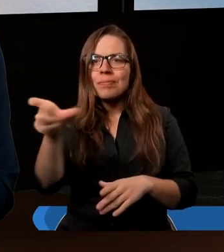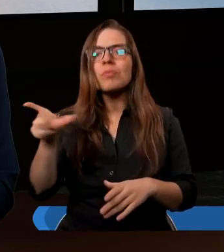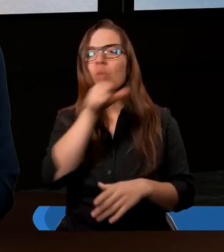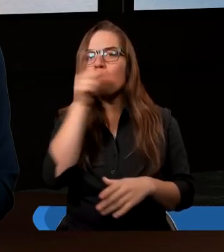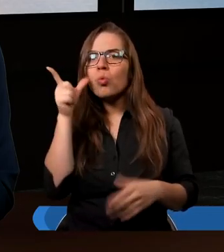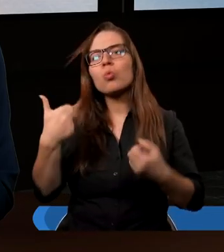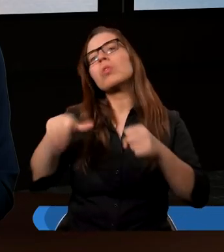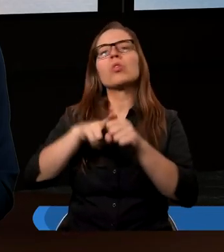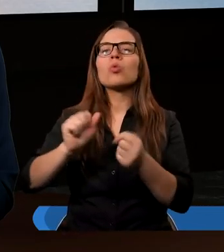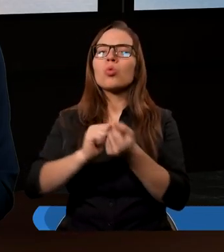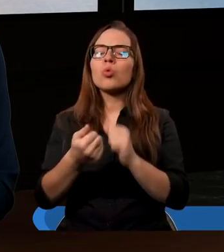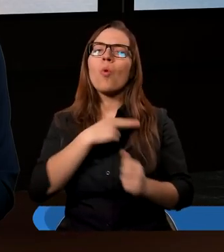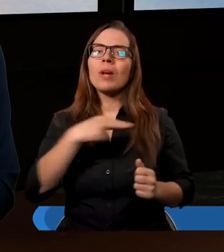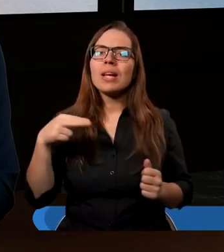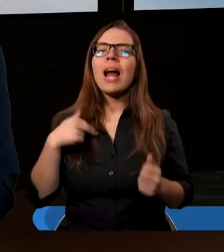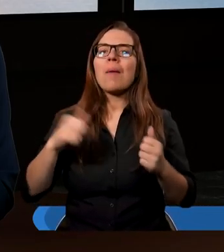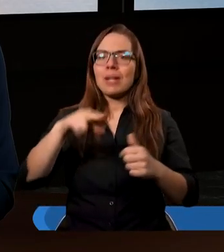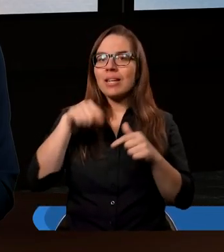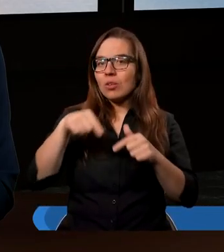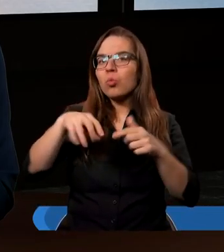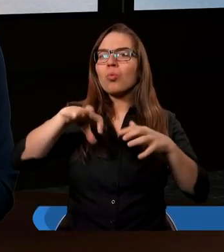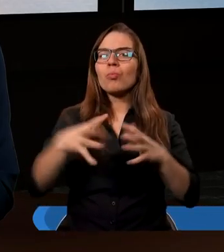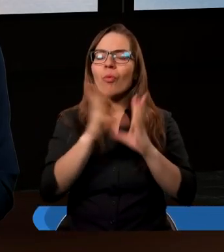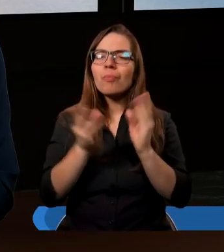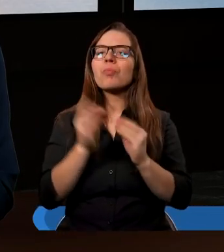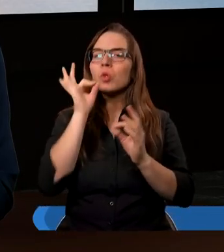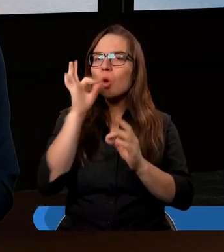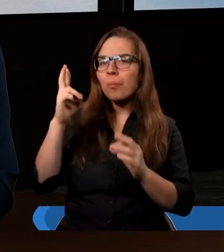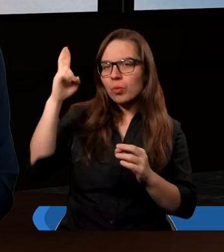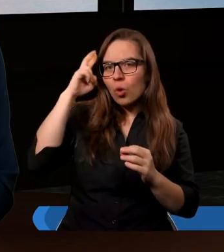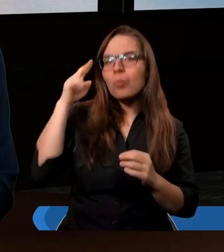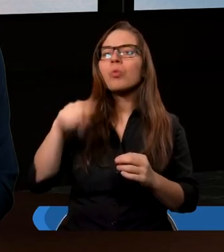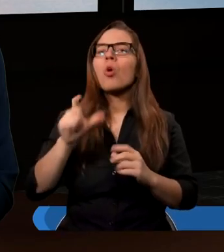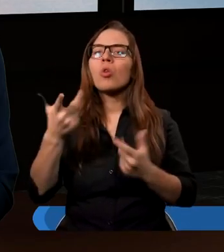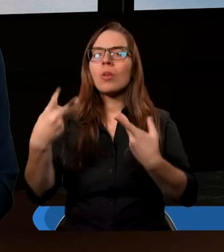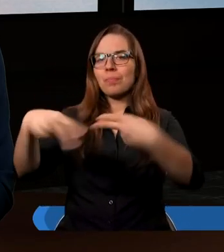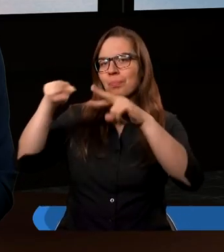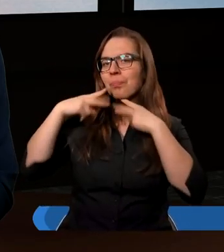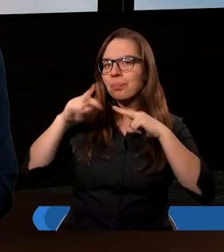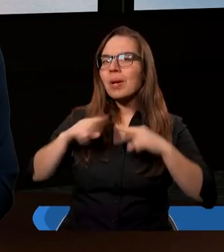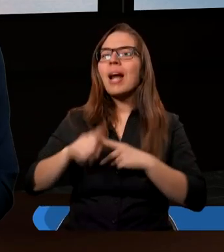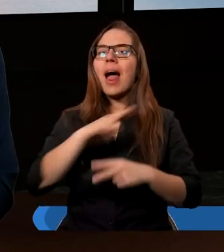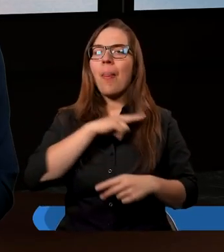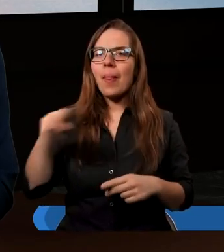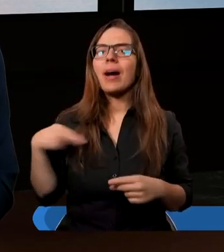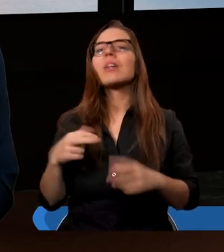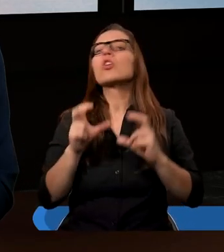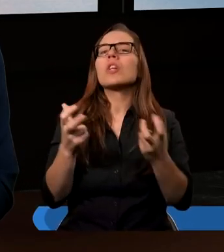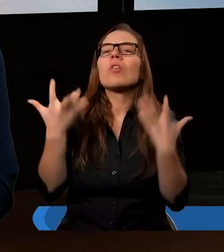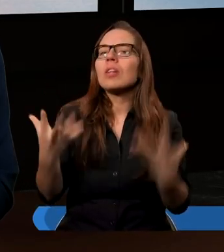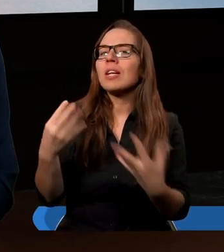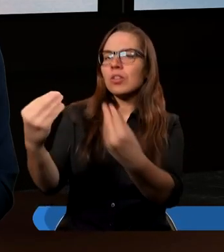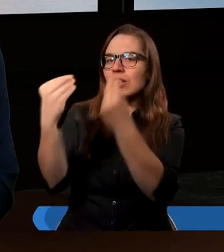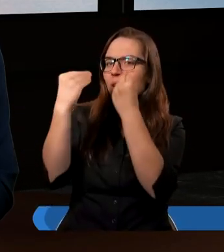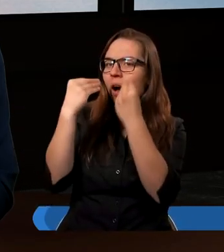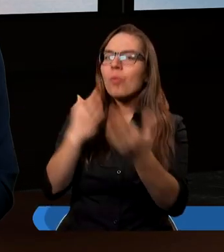wszystkich, którzy są z nami, abyśmy dobrze rozumieli to, co chcesz nam przekazać i czego chcesz nas